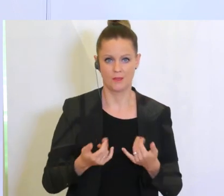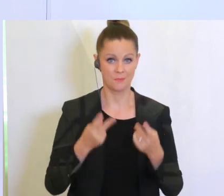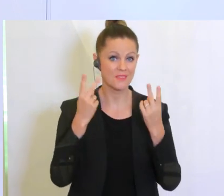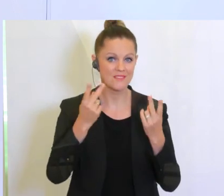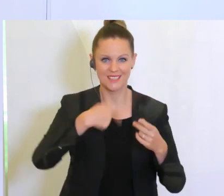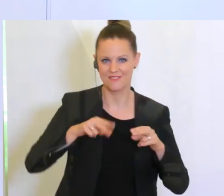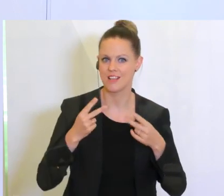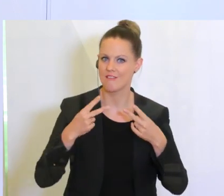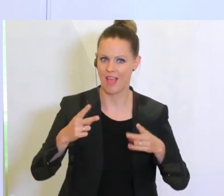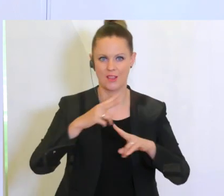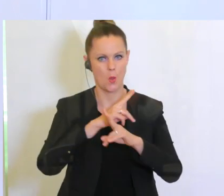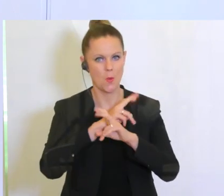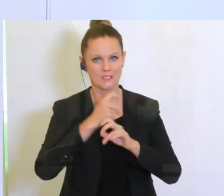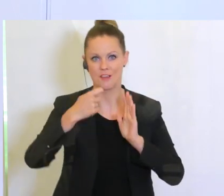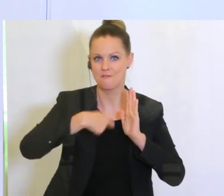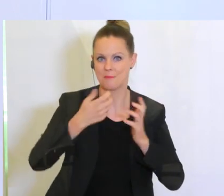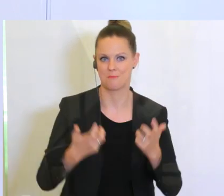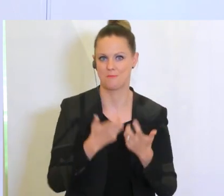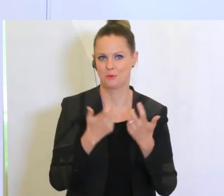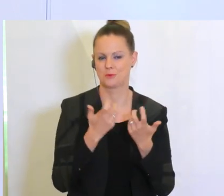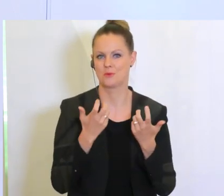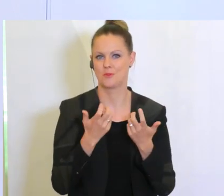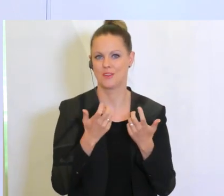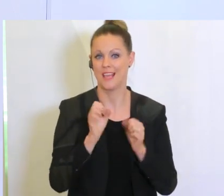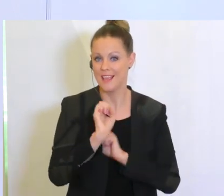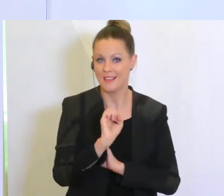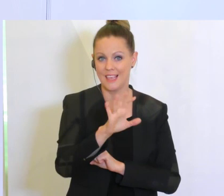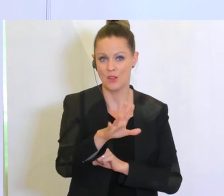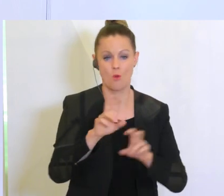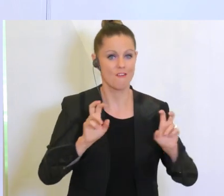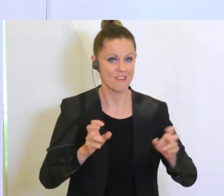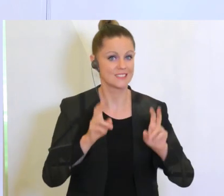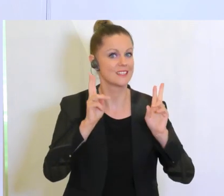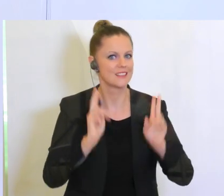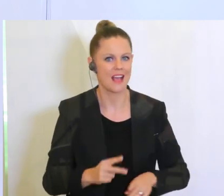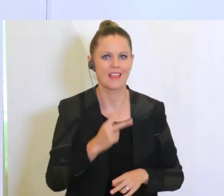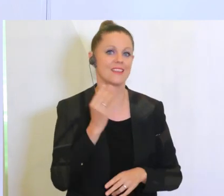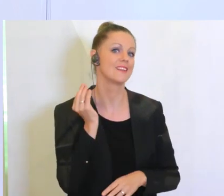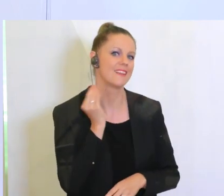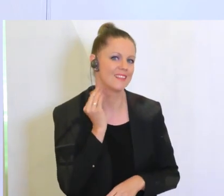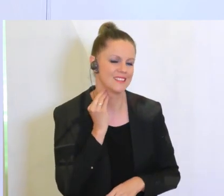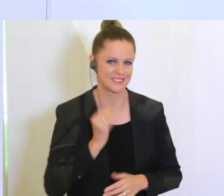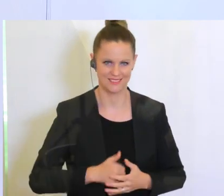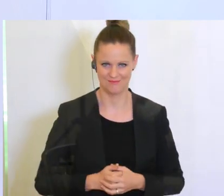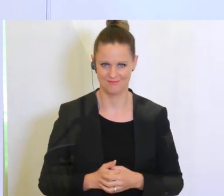alle weiterhin österreichische Filmproduktionen im Kino und Fernsehen genießen können.